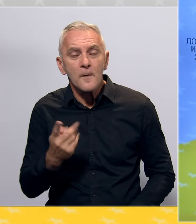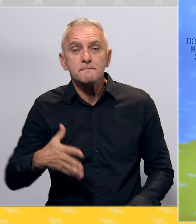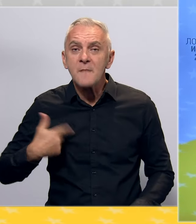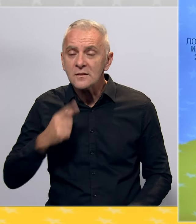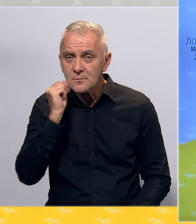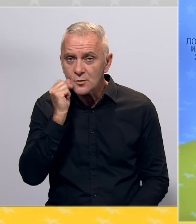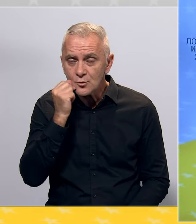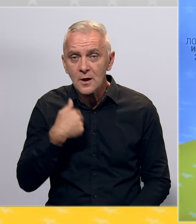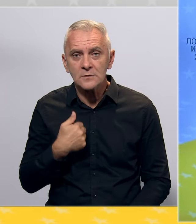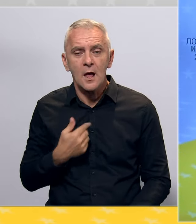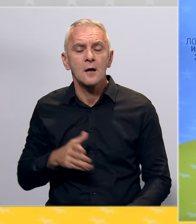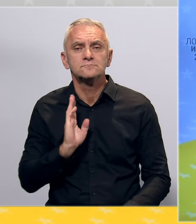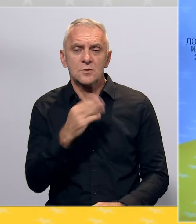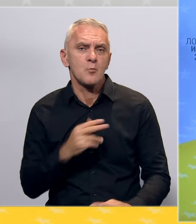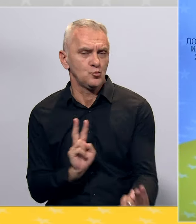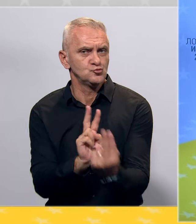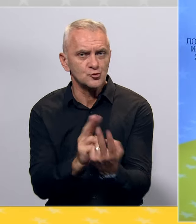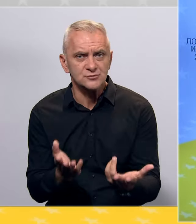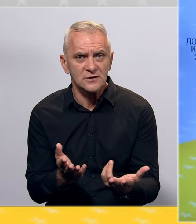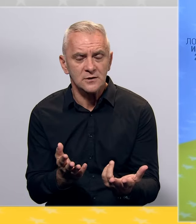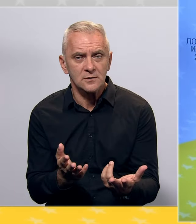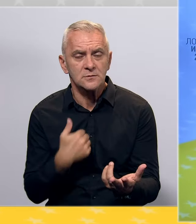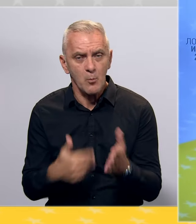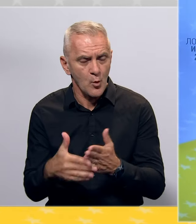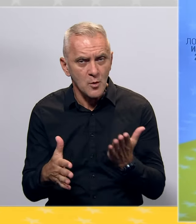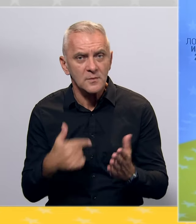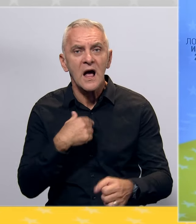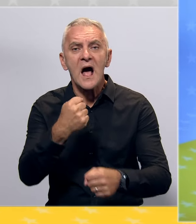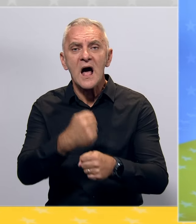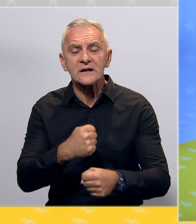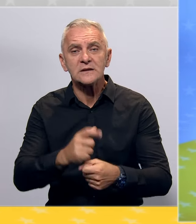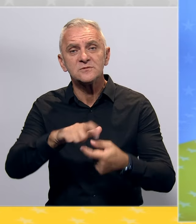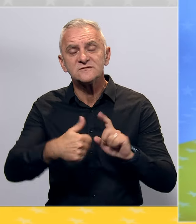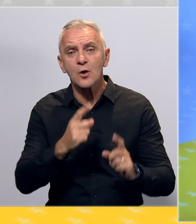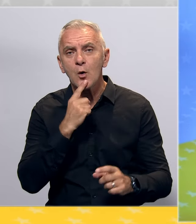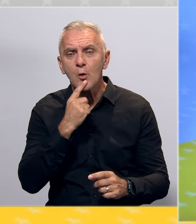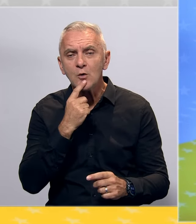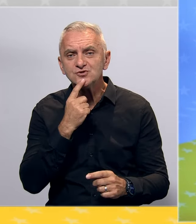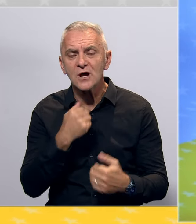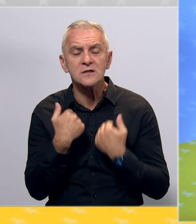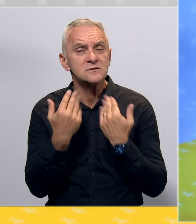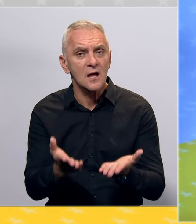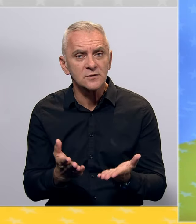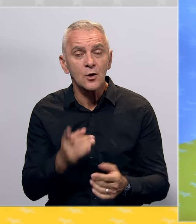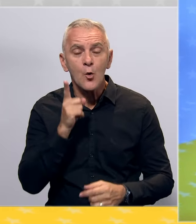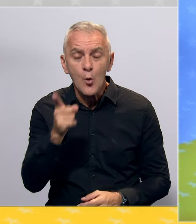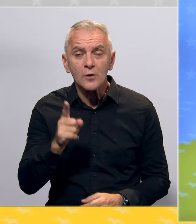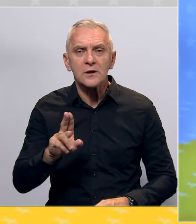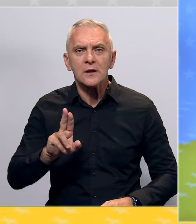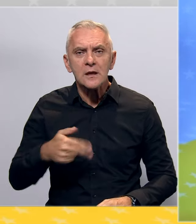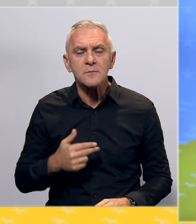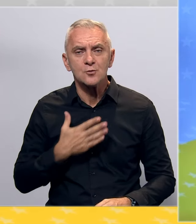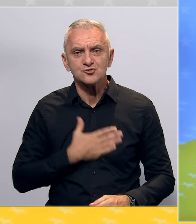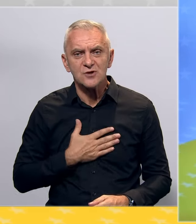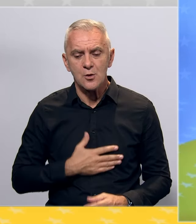da im iziđem u susret, da radimo stvari koje će produkovati, da oni imaju želju